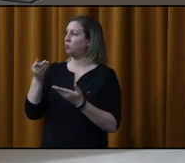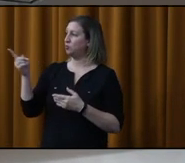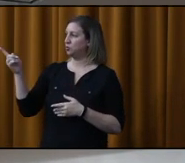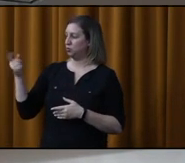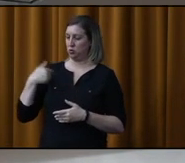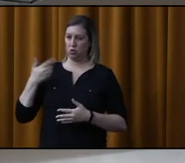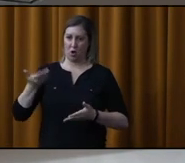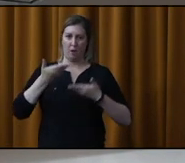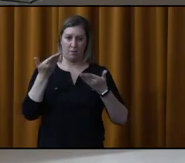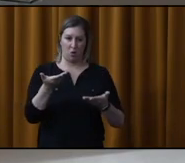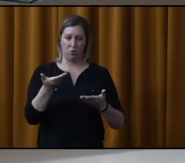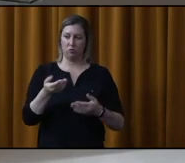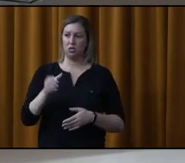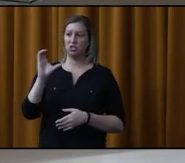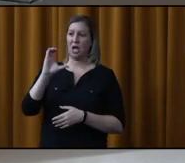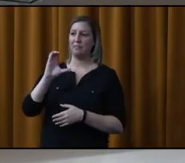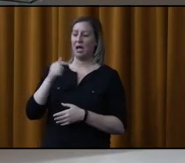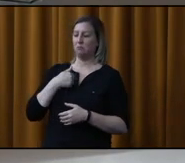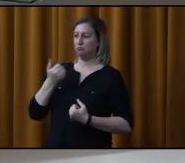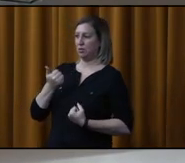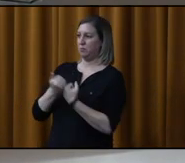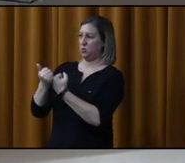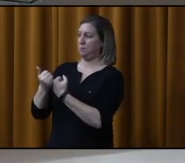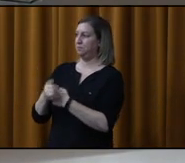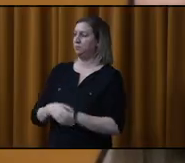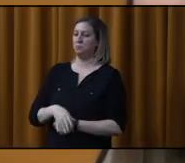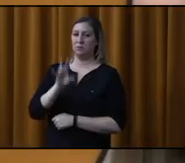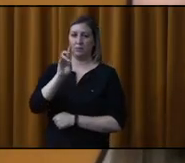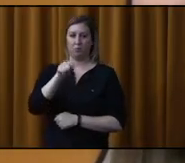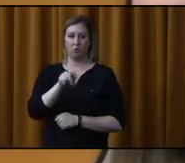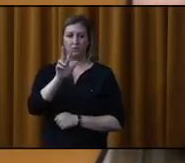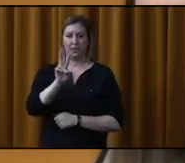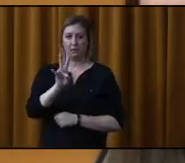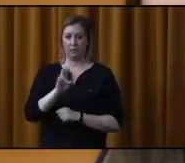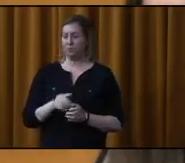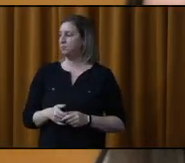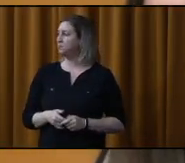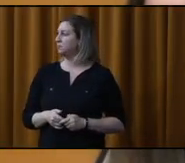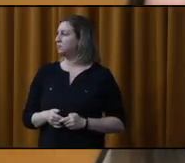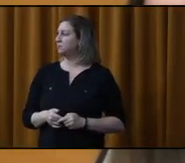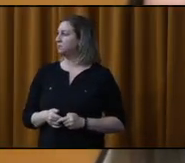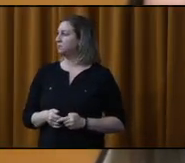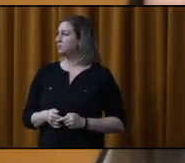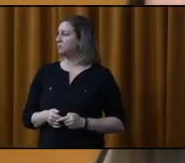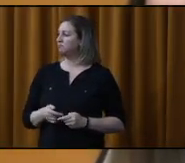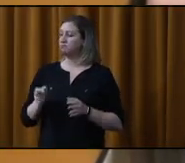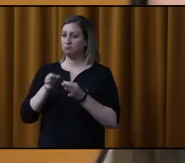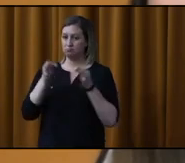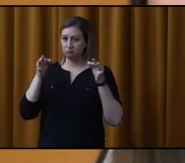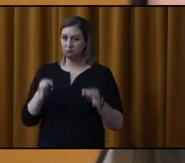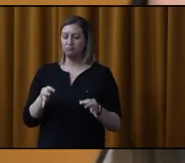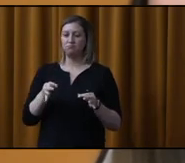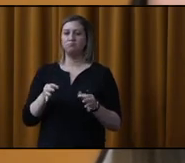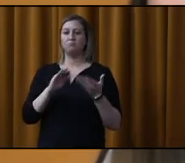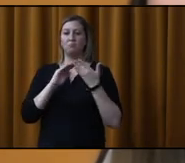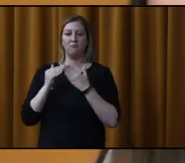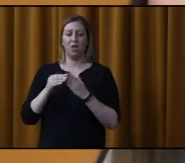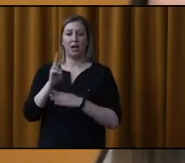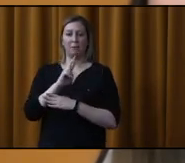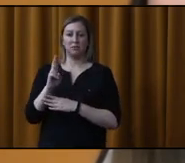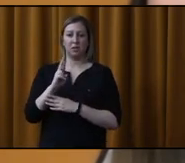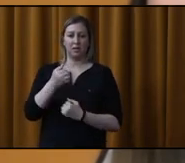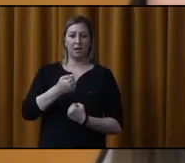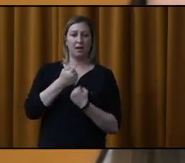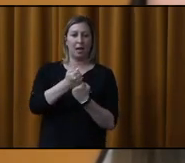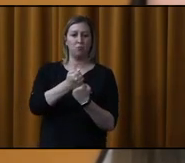M. le Président. Chantal Routier,'appuie. Merci. 7.7. Il sera résolu que la Ville de Repentigny appuie